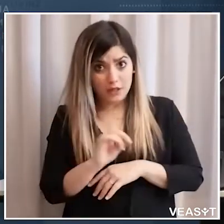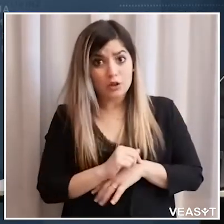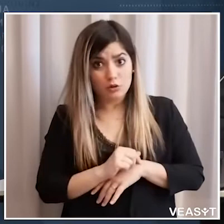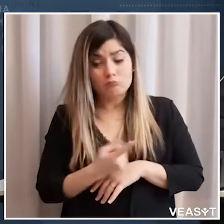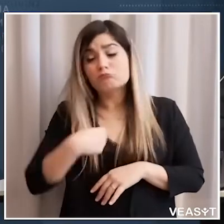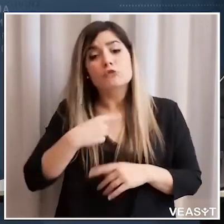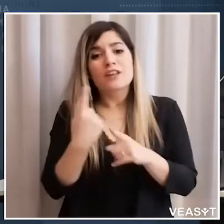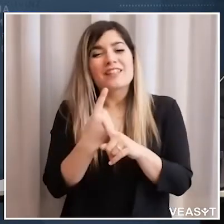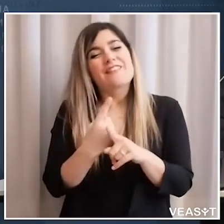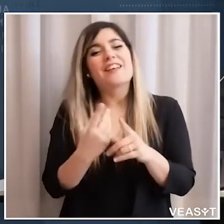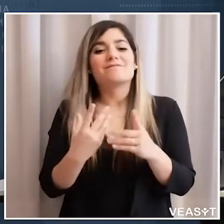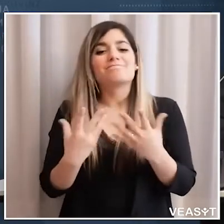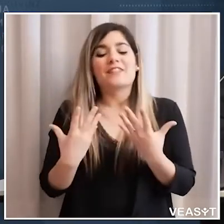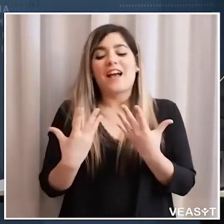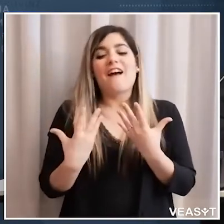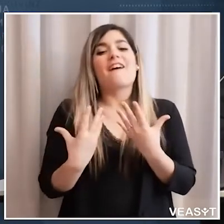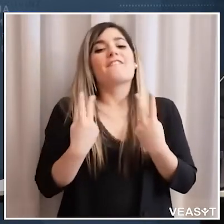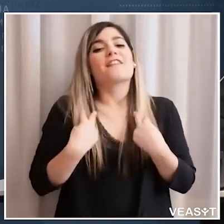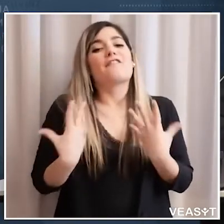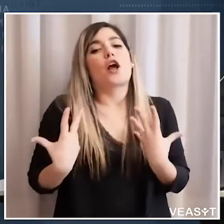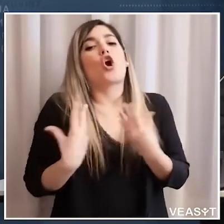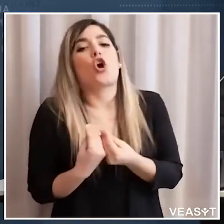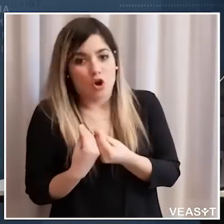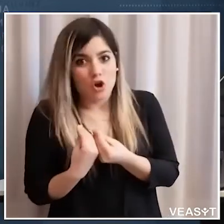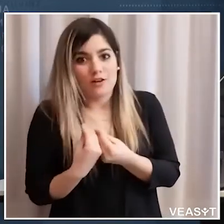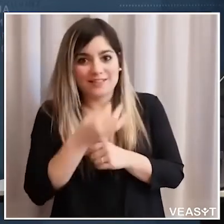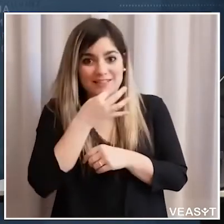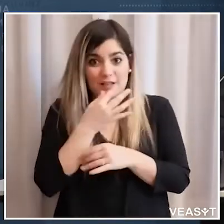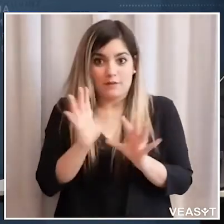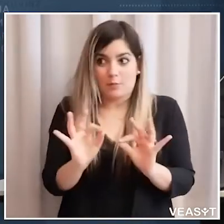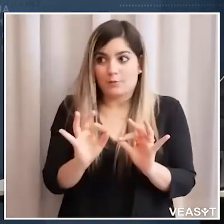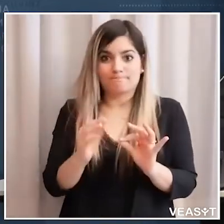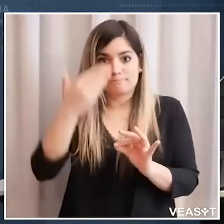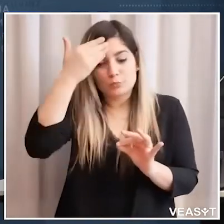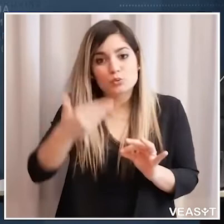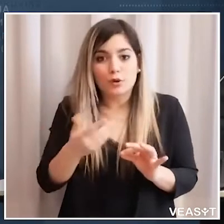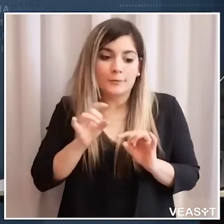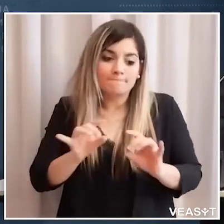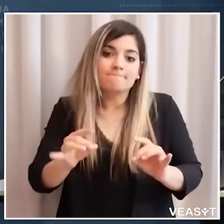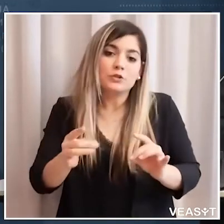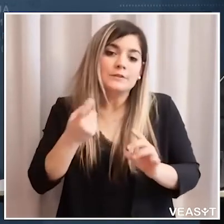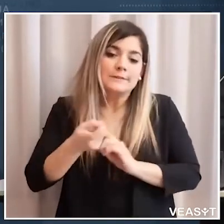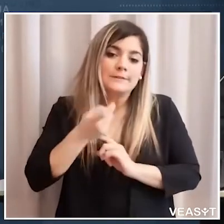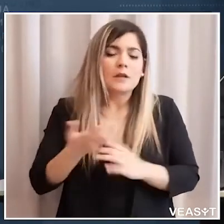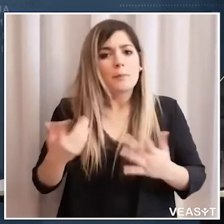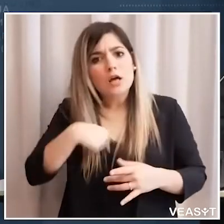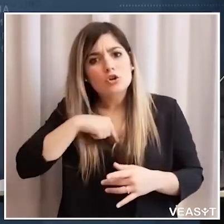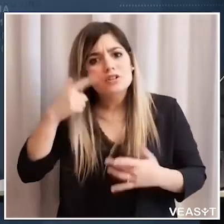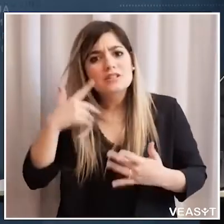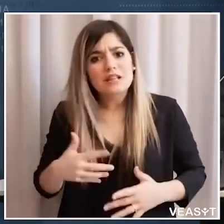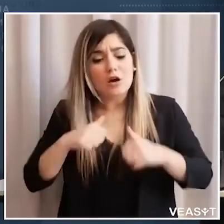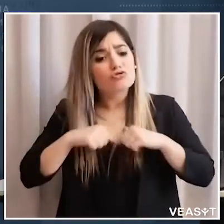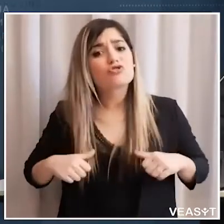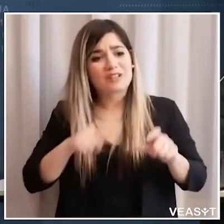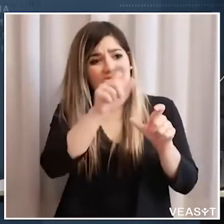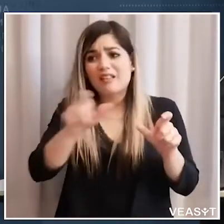dovremo conviverci per ancora un lungo periodo purtroppo ma siamo anche consapevoli che i nostri cittadini si sono comportati bene e